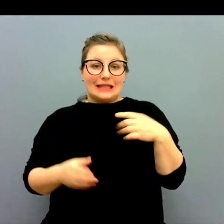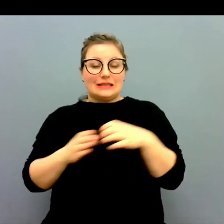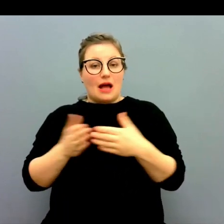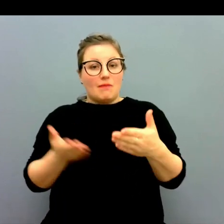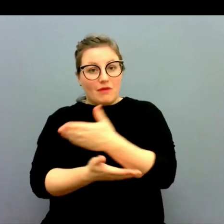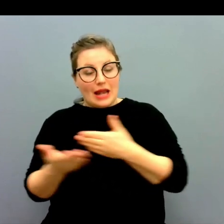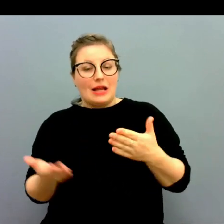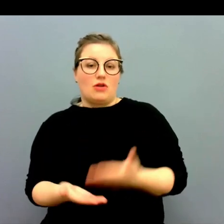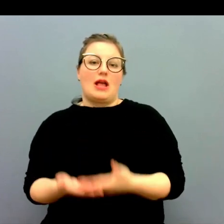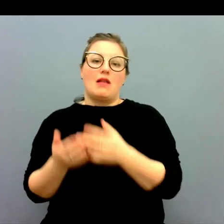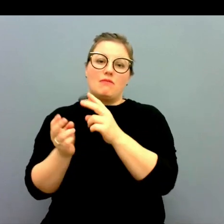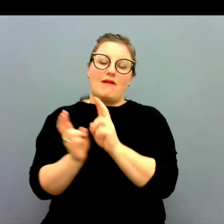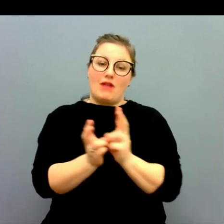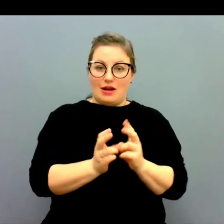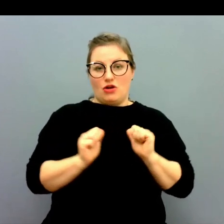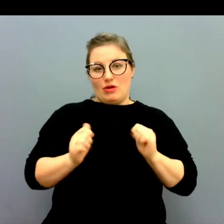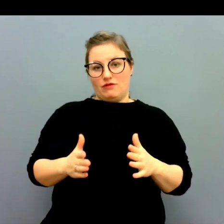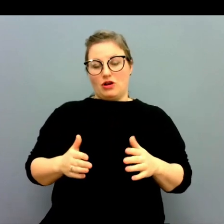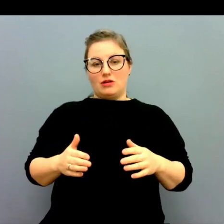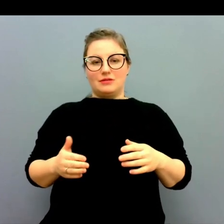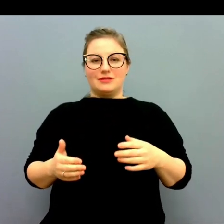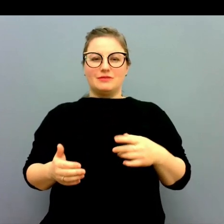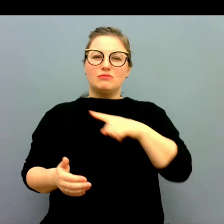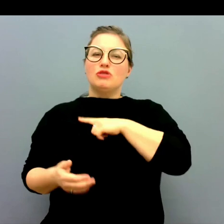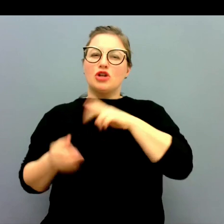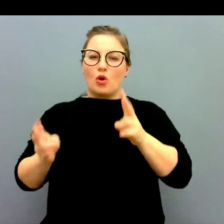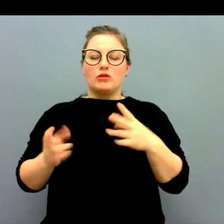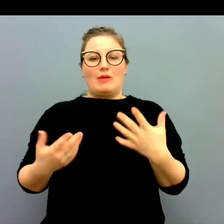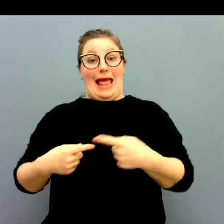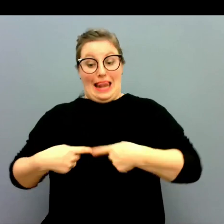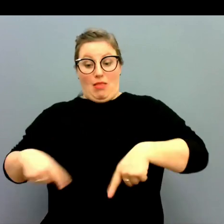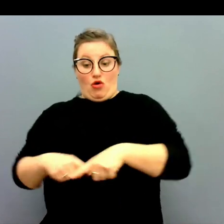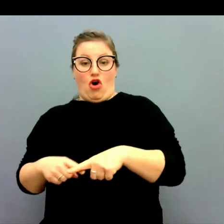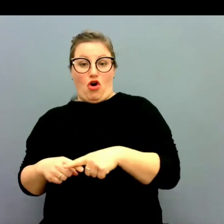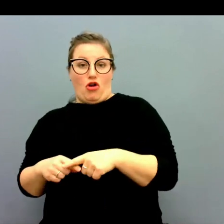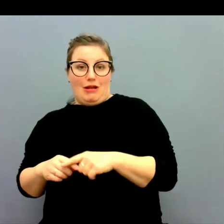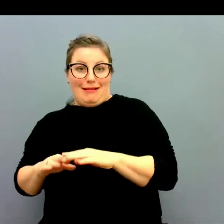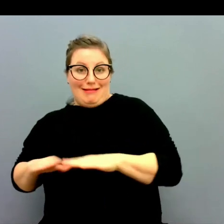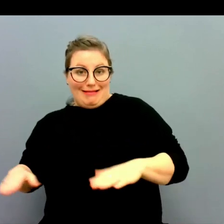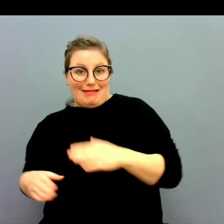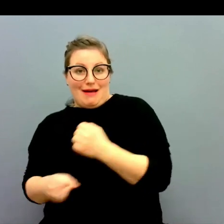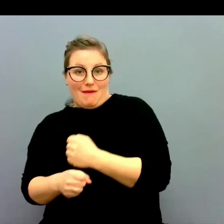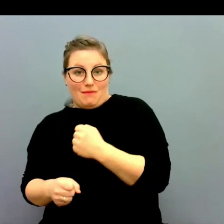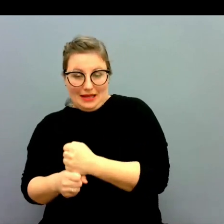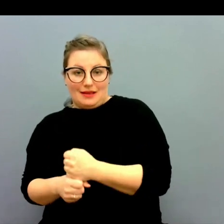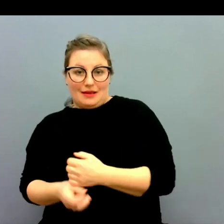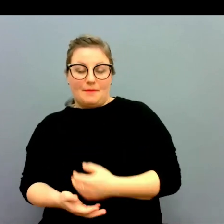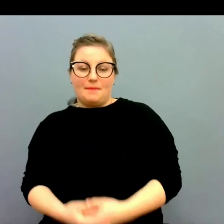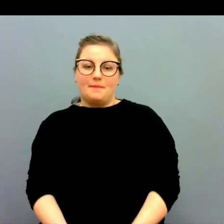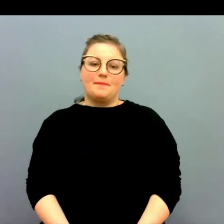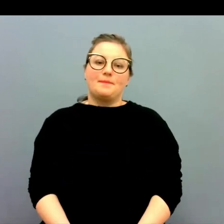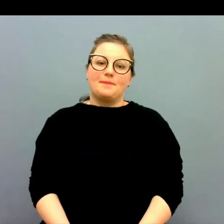samverka och hjälpas åt förstås. Och det är mycket lokalt arbete i det här.